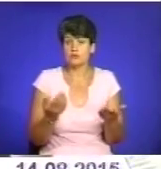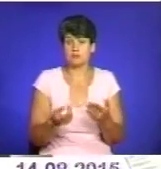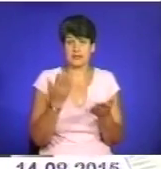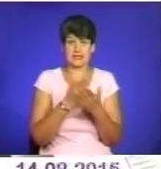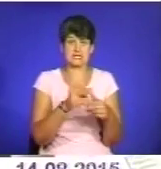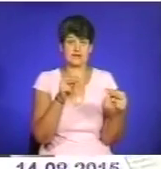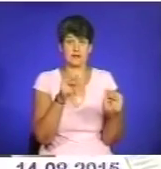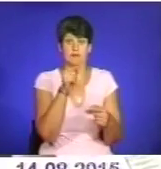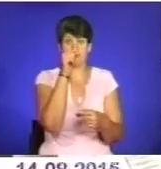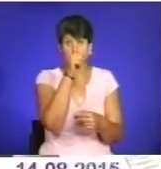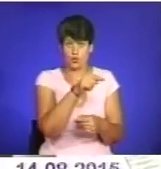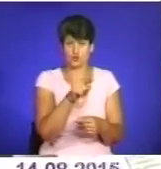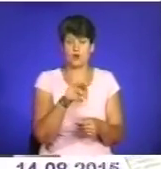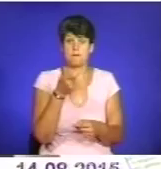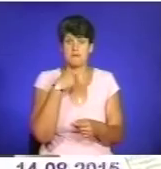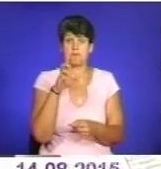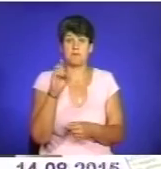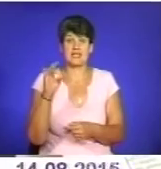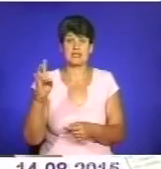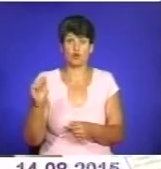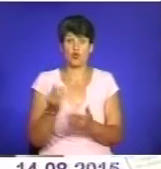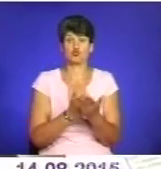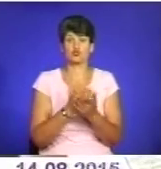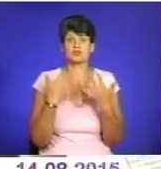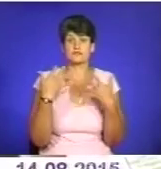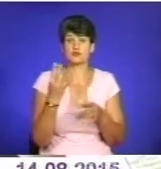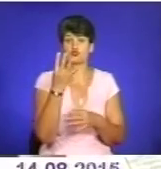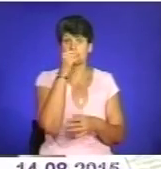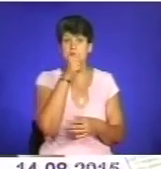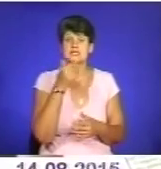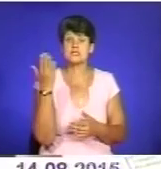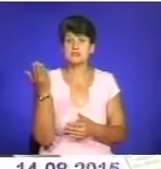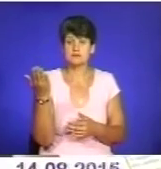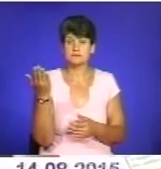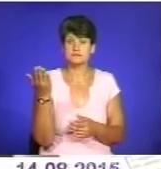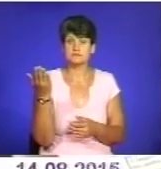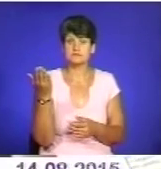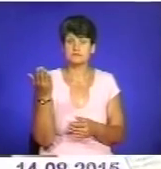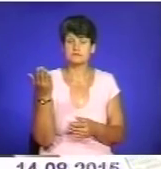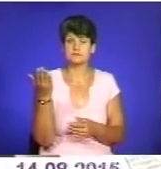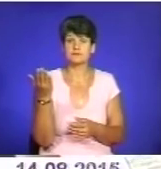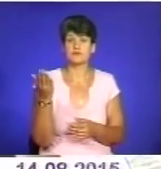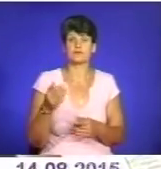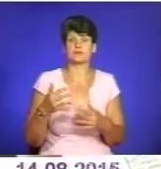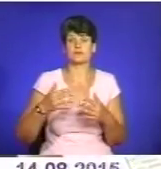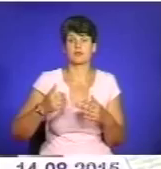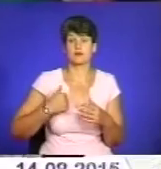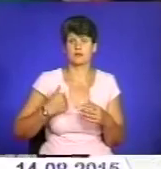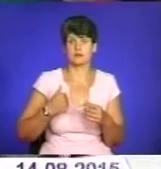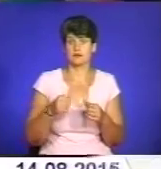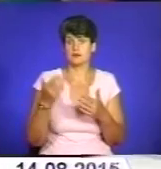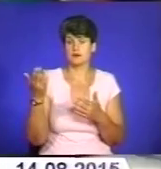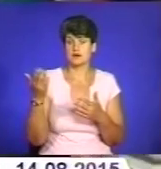свідками того, що пан Бенько, як він заявляє, служить вже 4 місяці в Збройних силах України.